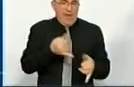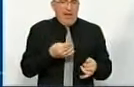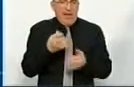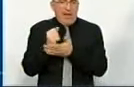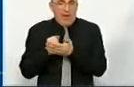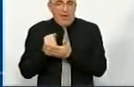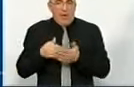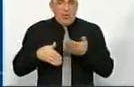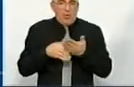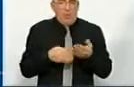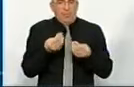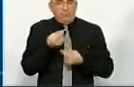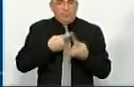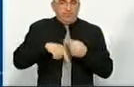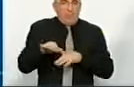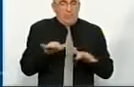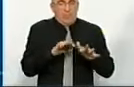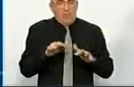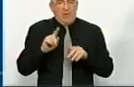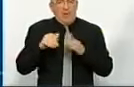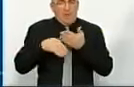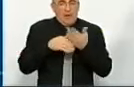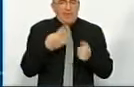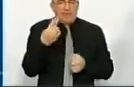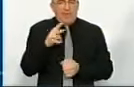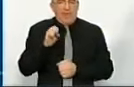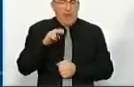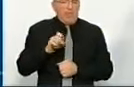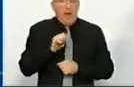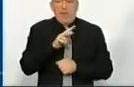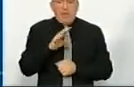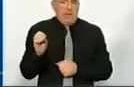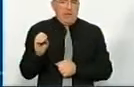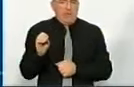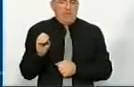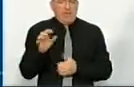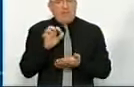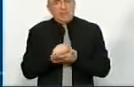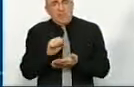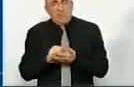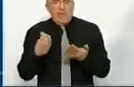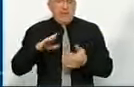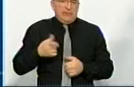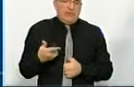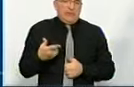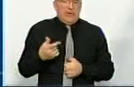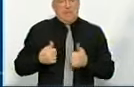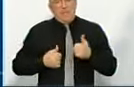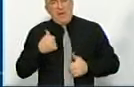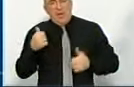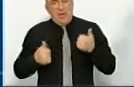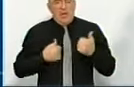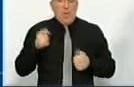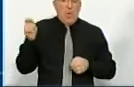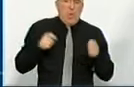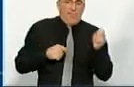допомагати створювати бізнес-процеси, допомагати створювати ЦНАПи, а не займатися якимось піаром, проведенням